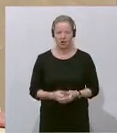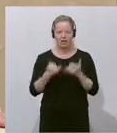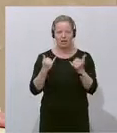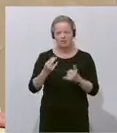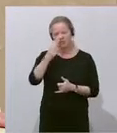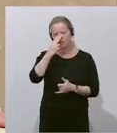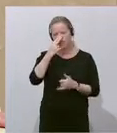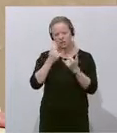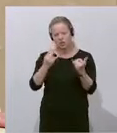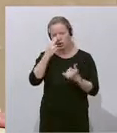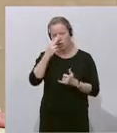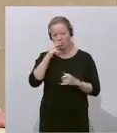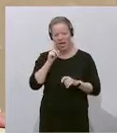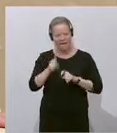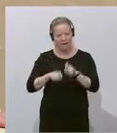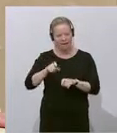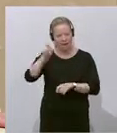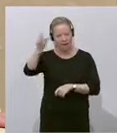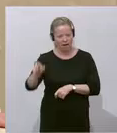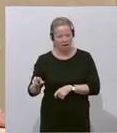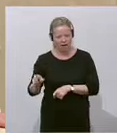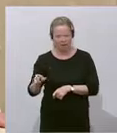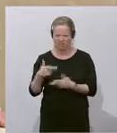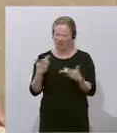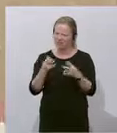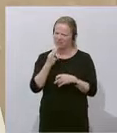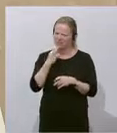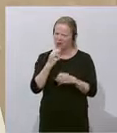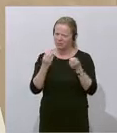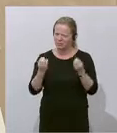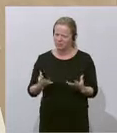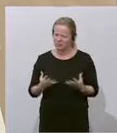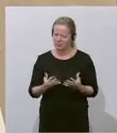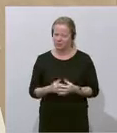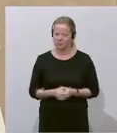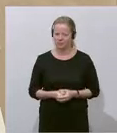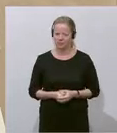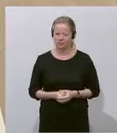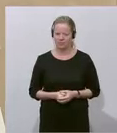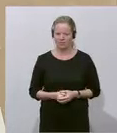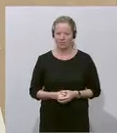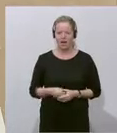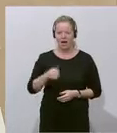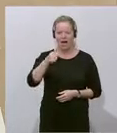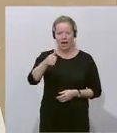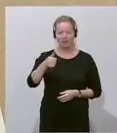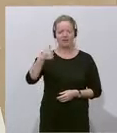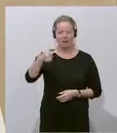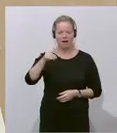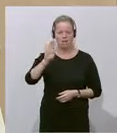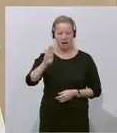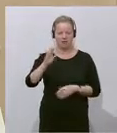Hacker? Was ist da passiert? Also, ein Terabyte Daten